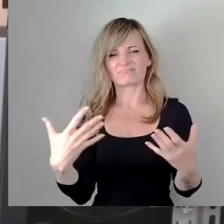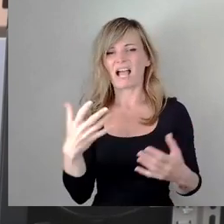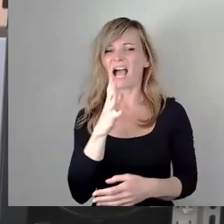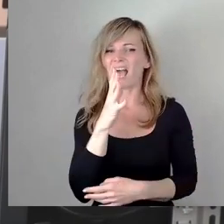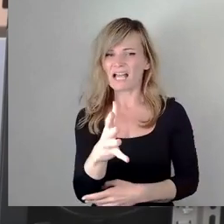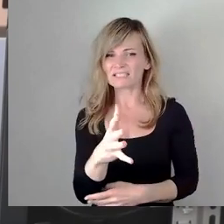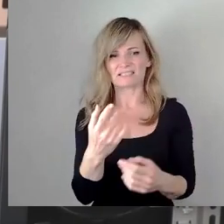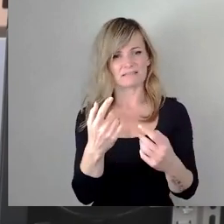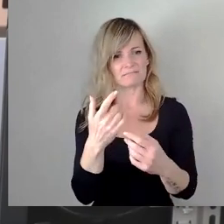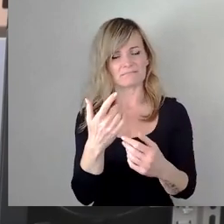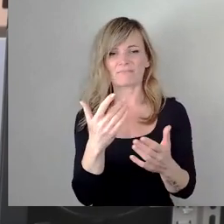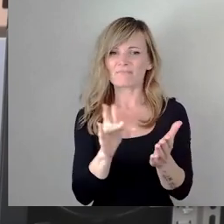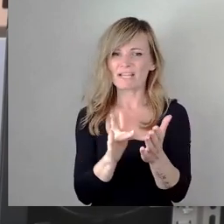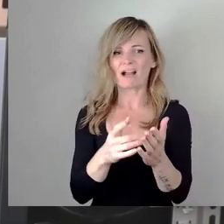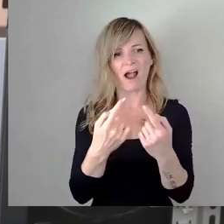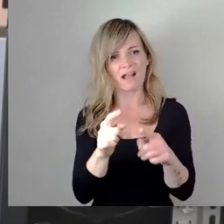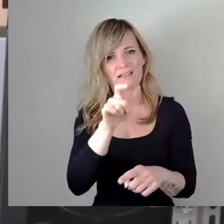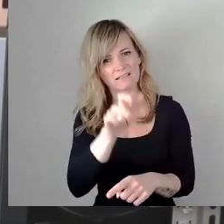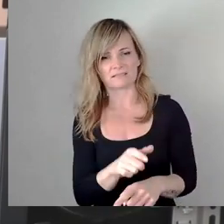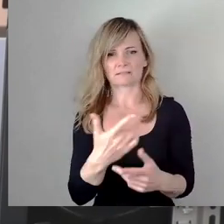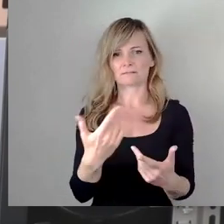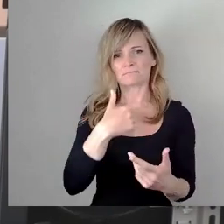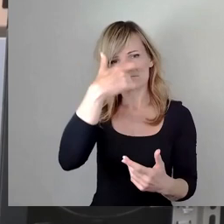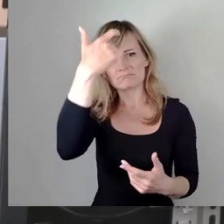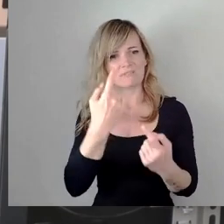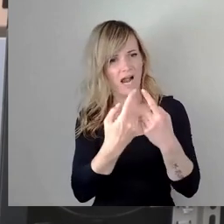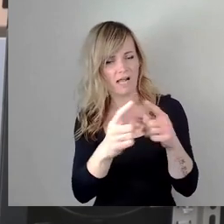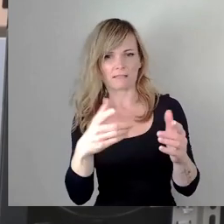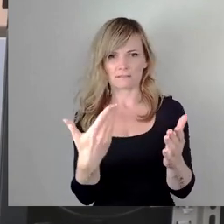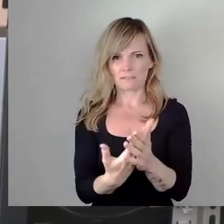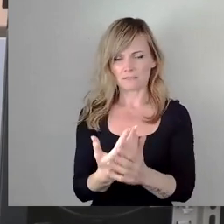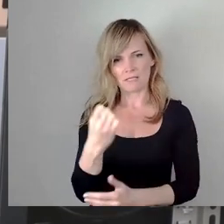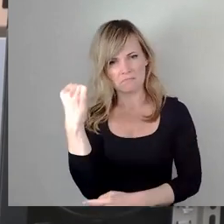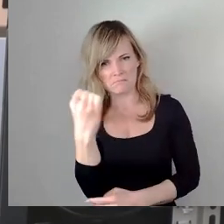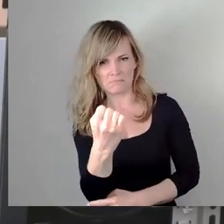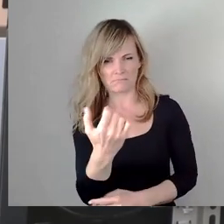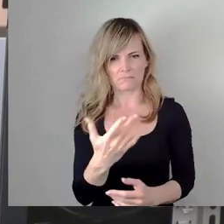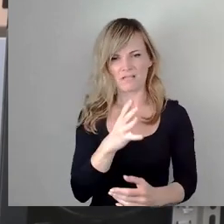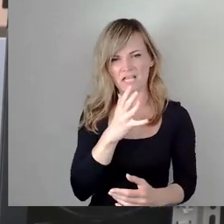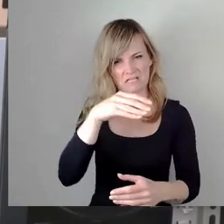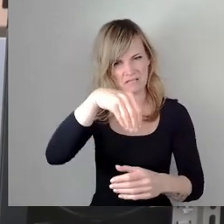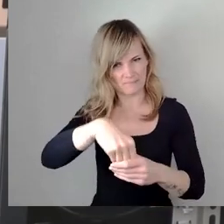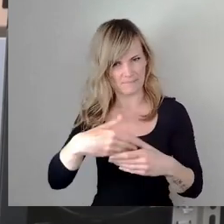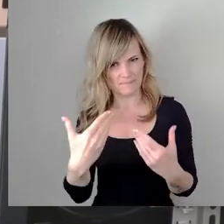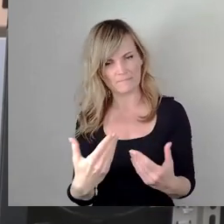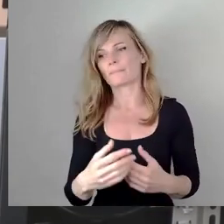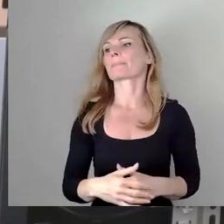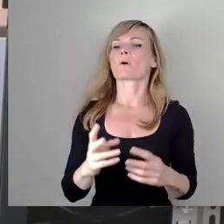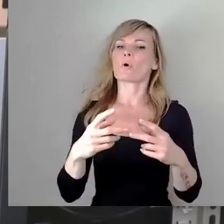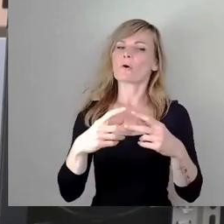Andersdenkenden oder gegenüber Andersaussehenden stehen. Offiziell steht dafür der Begriff